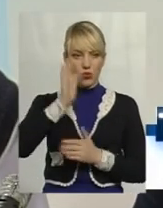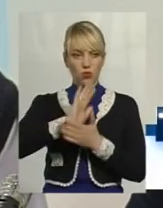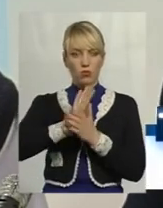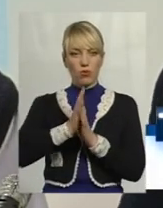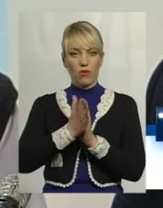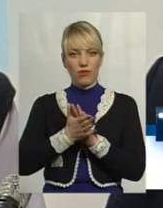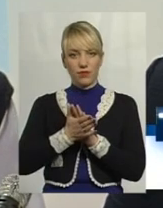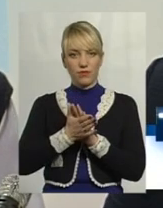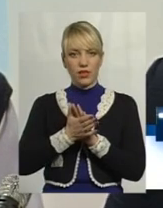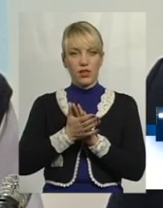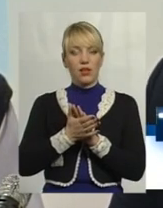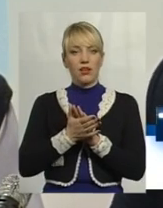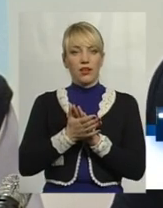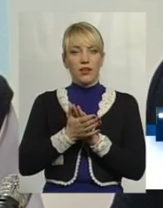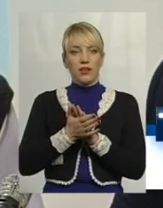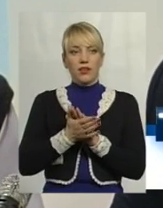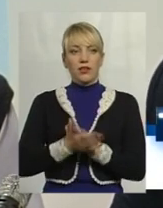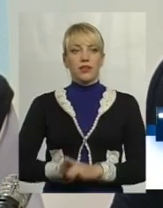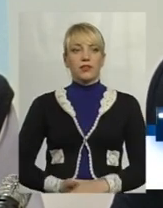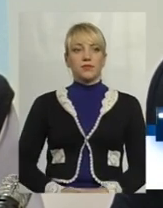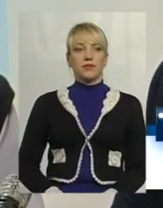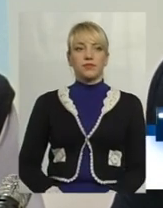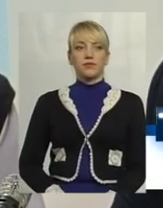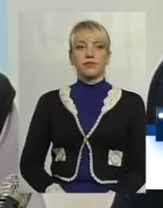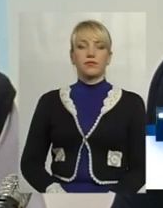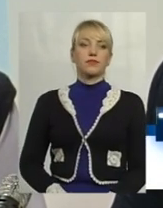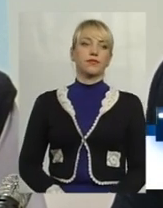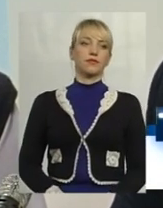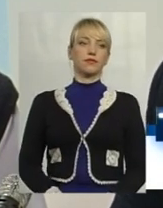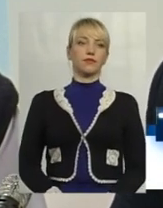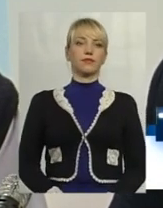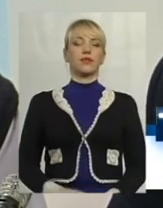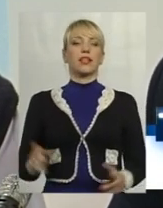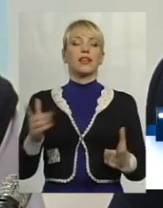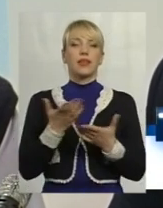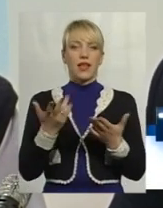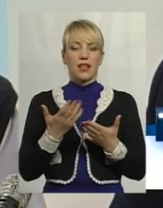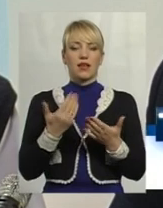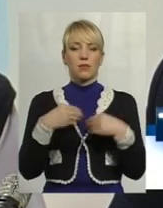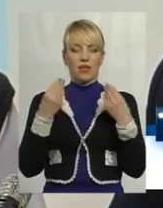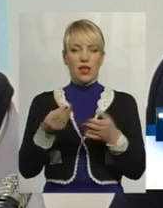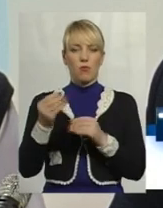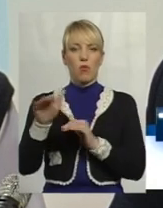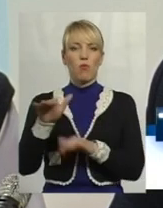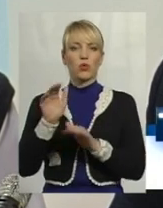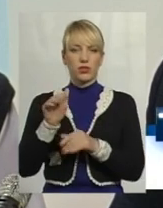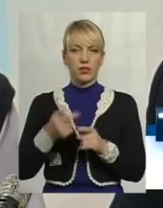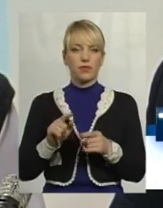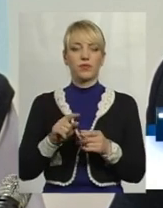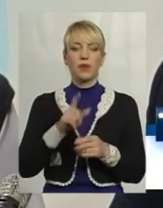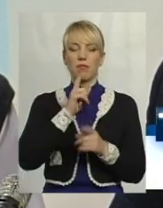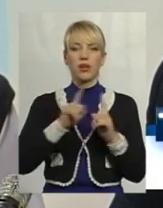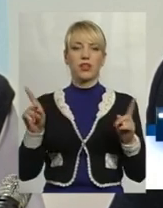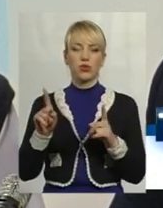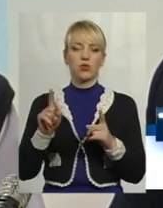на яких ми видаємо дані, скажімо так, позики. Значить, період, на який отримується